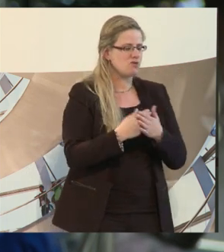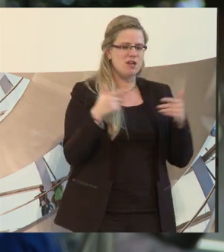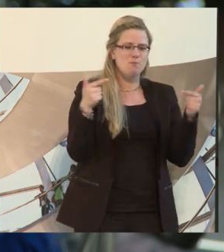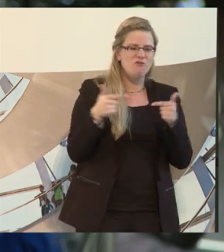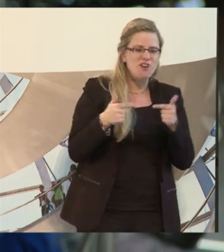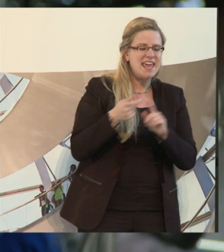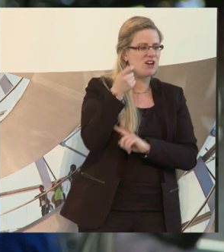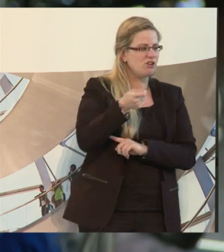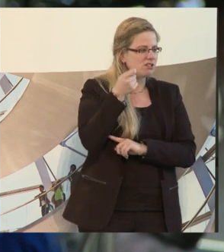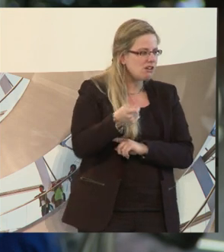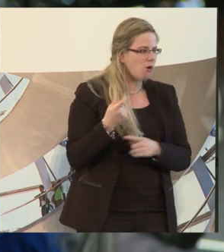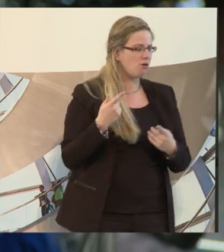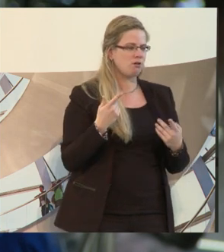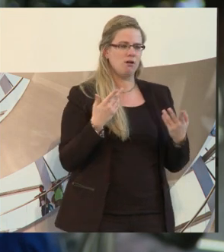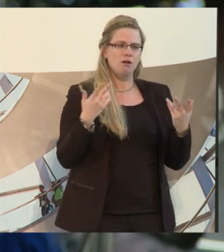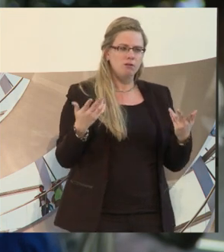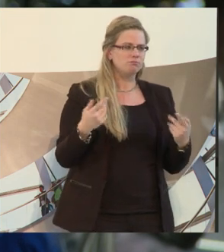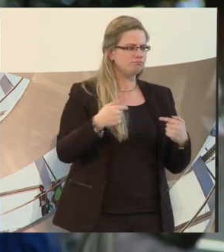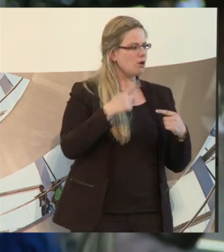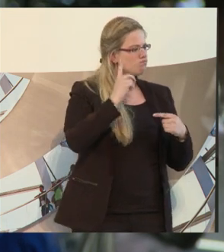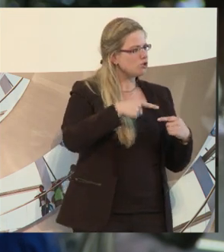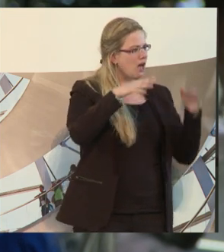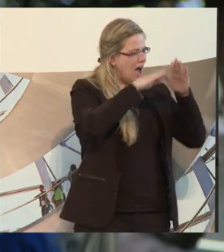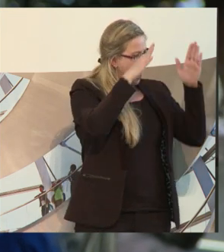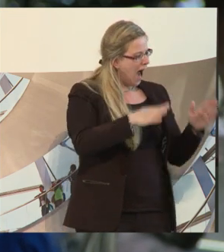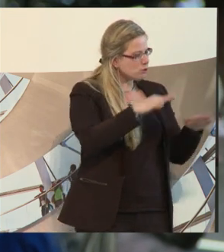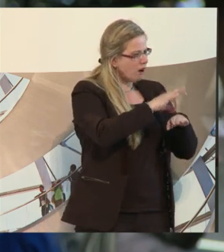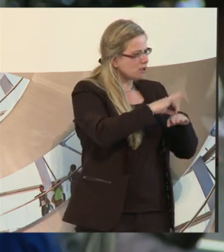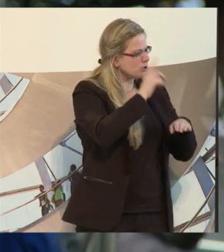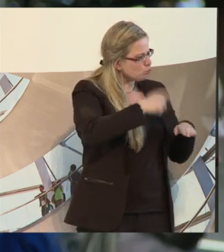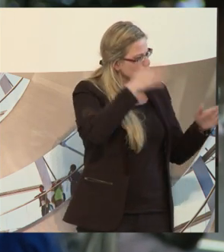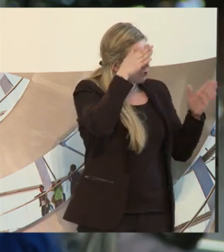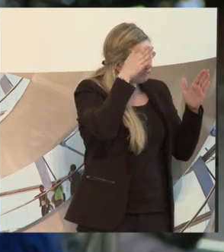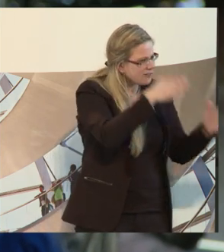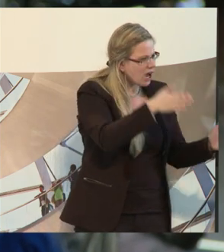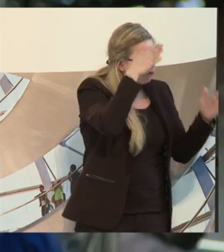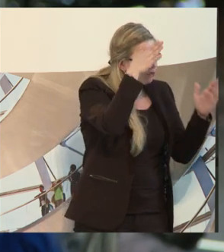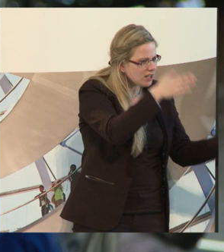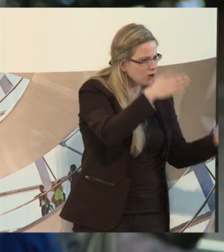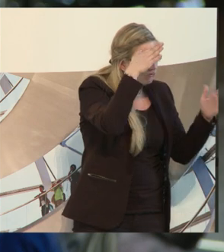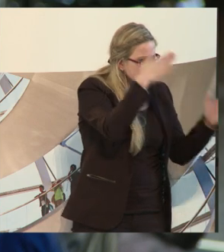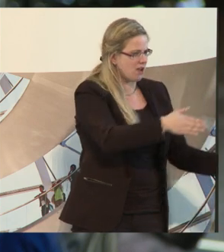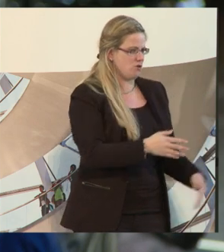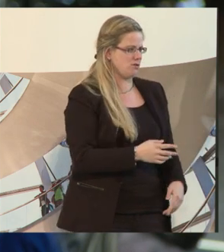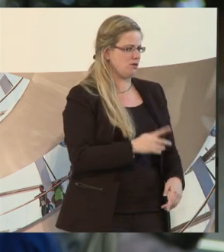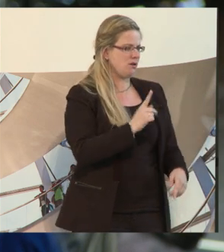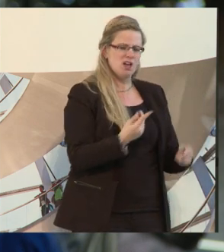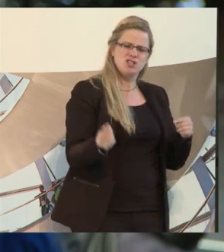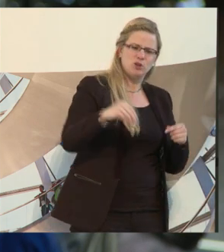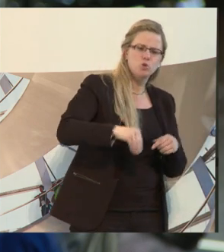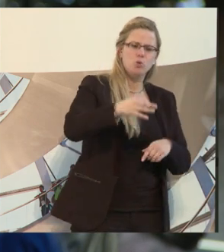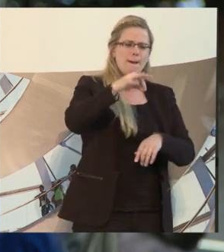nebenbei. Wir müssen unseren Hausärzten vertrauen, die wissen schon, was mit seinem Patienten ist. Da braucht man nicht noch extra medizinischen Dienst.